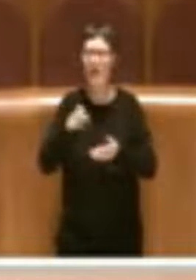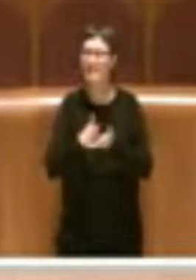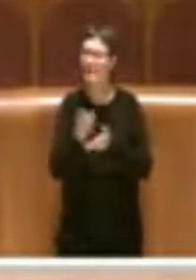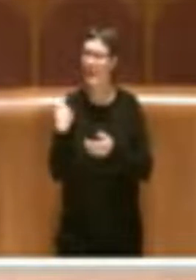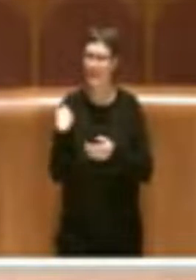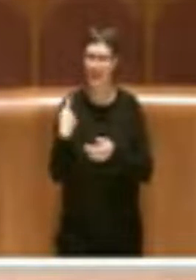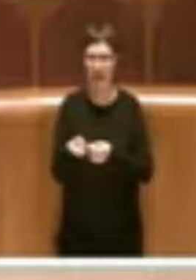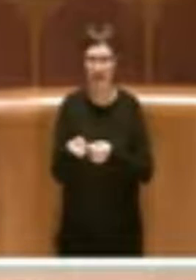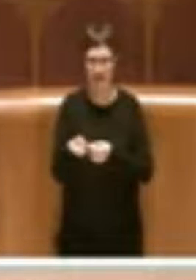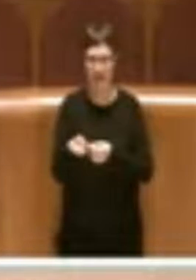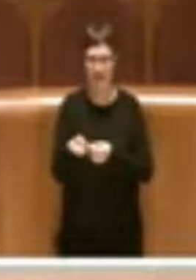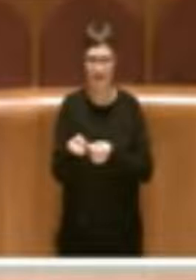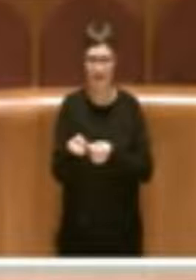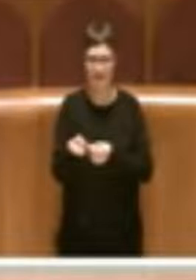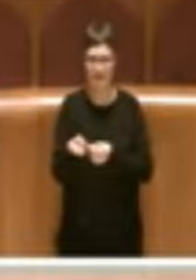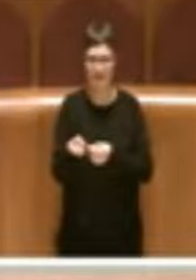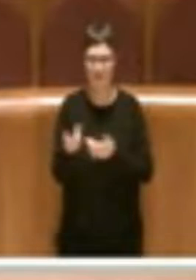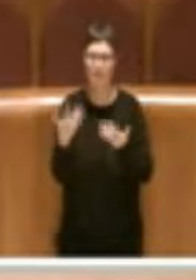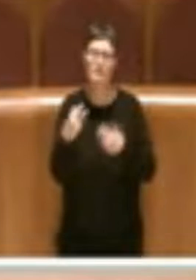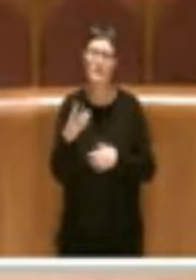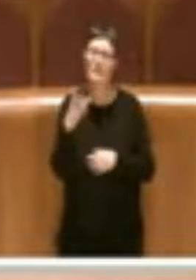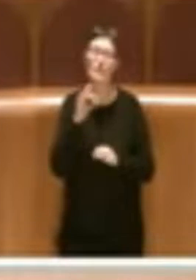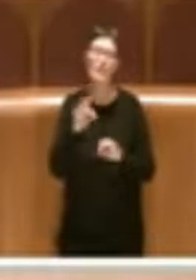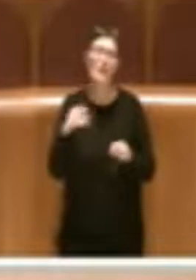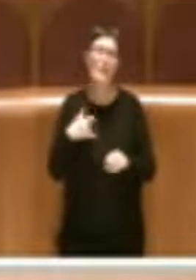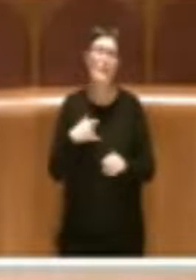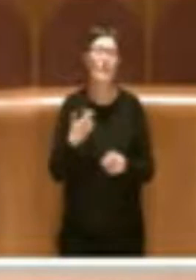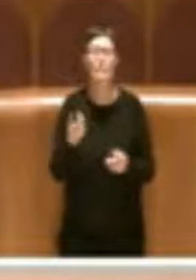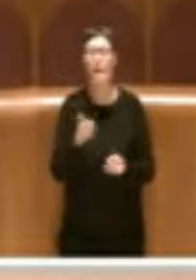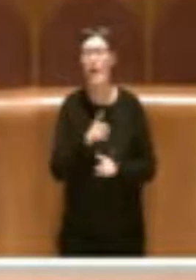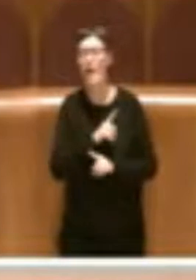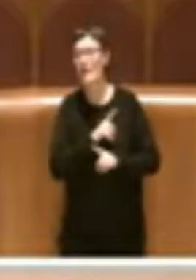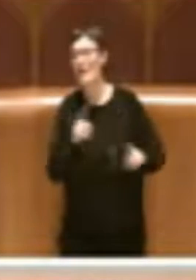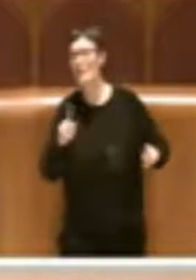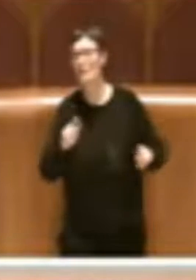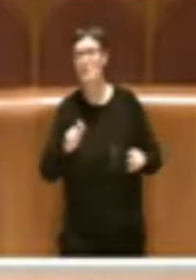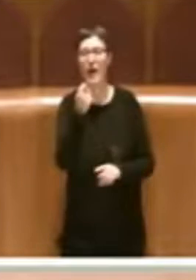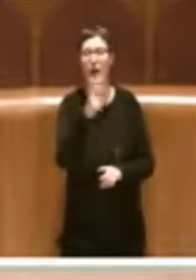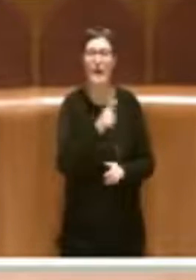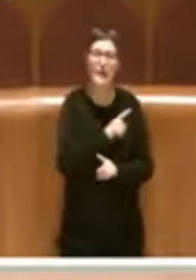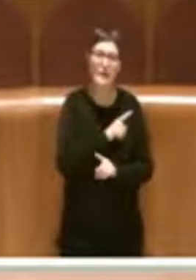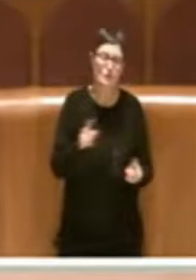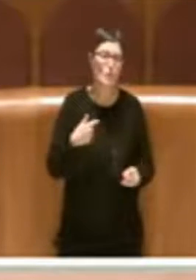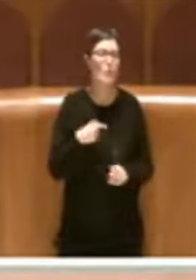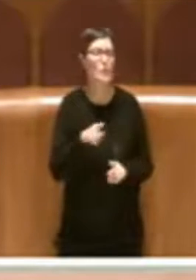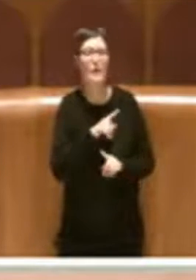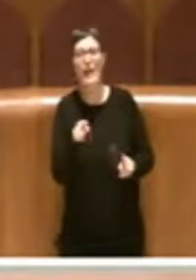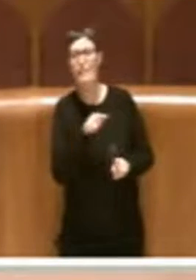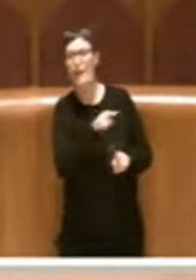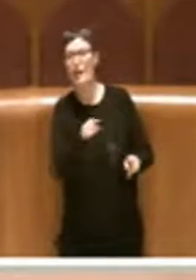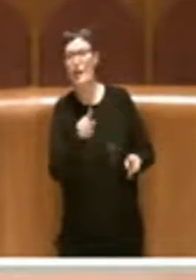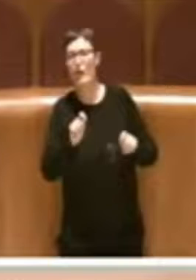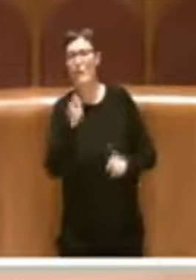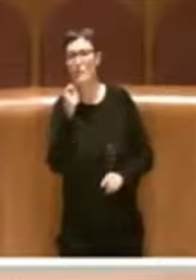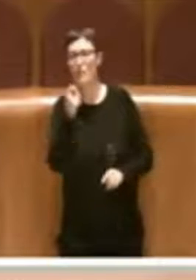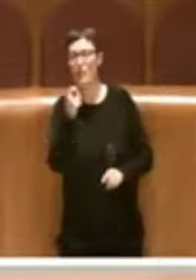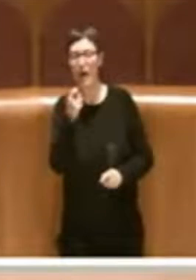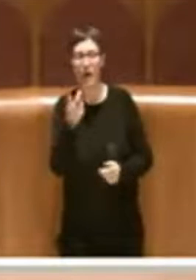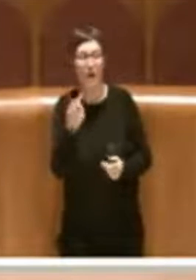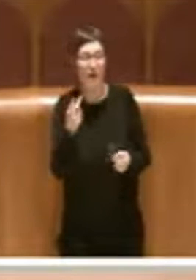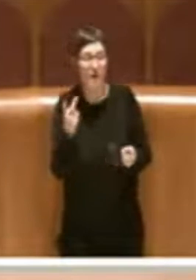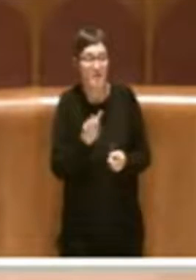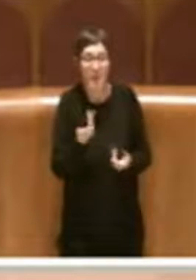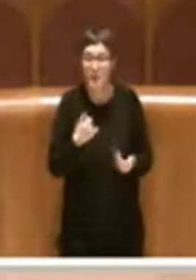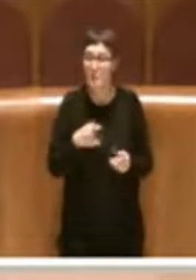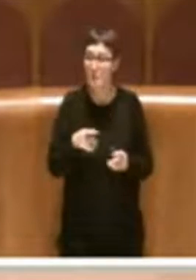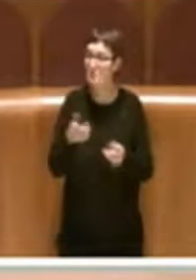mi dicevano che non ce l'ha mai fatta nessuno, non ci riuscirete neanche voi, sebbene siano tutte le forze politiche d'accordo.